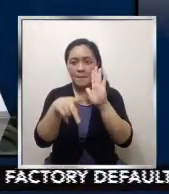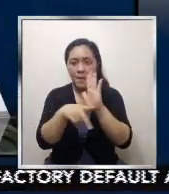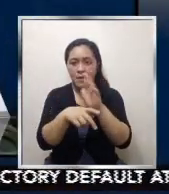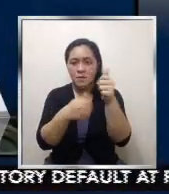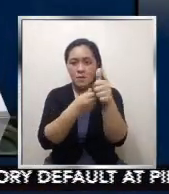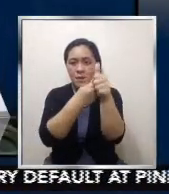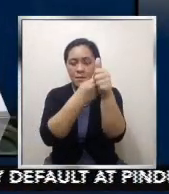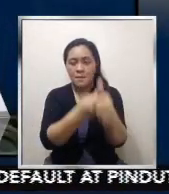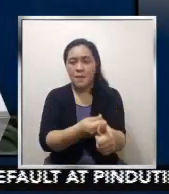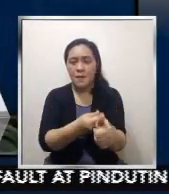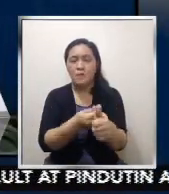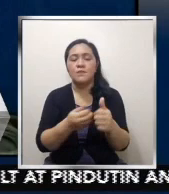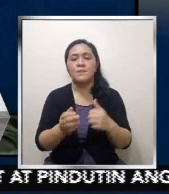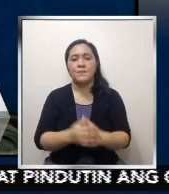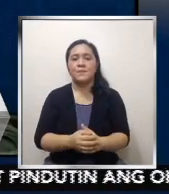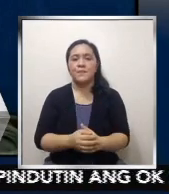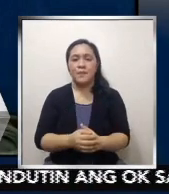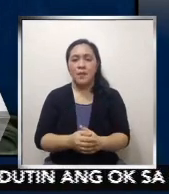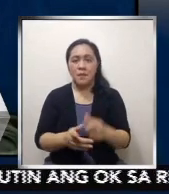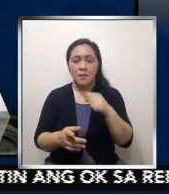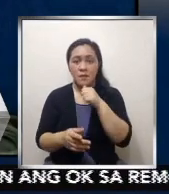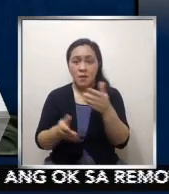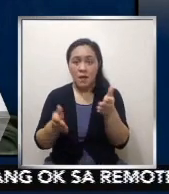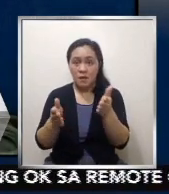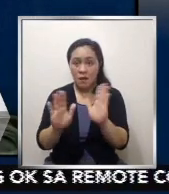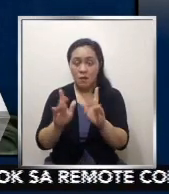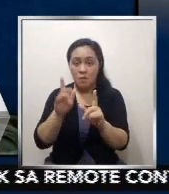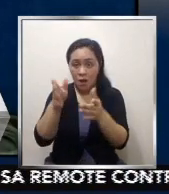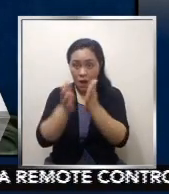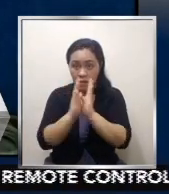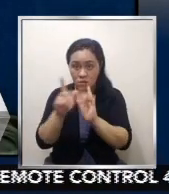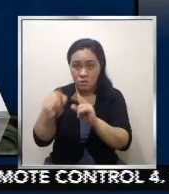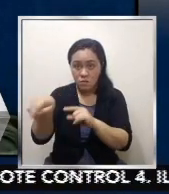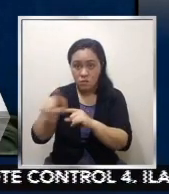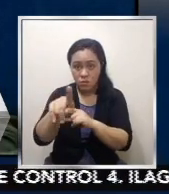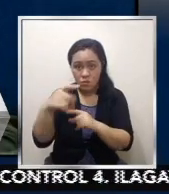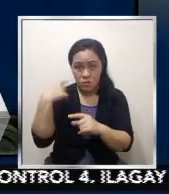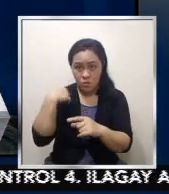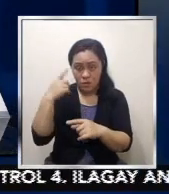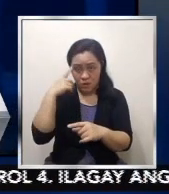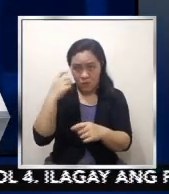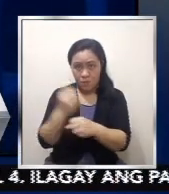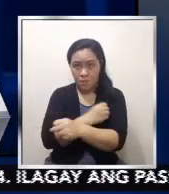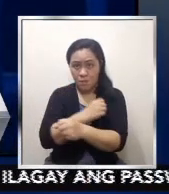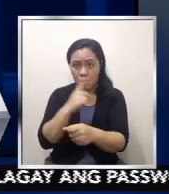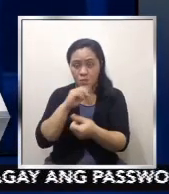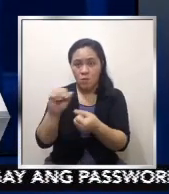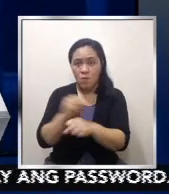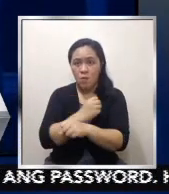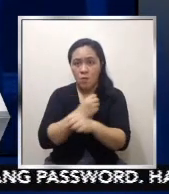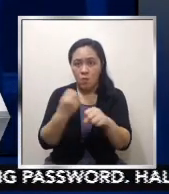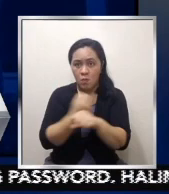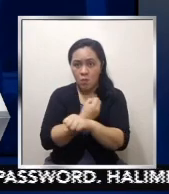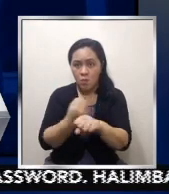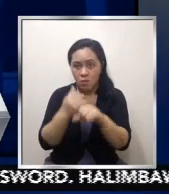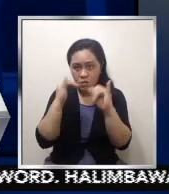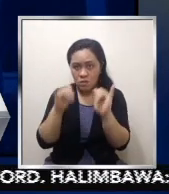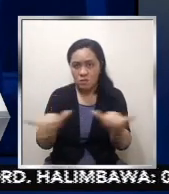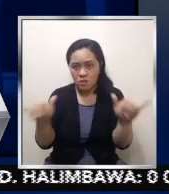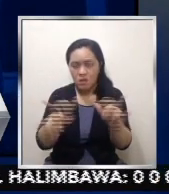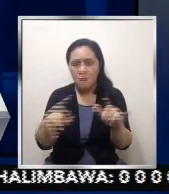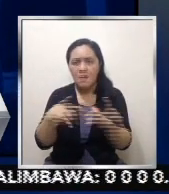tama yung matira matibay dahil kasi talagang tinitingnan namin, pati nga kami nila DTI, kami umiikot kami ng mga nila